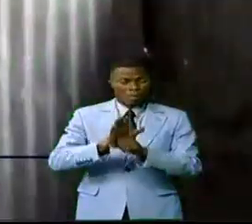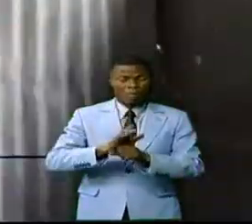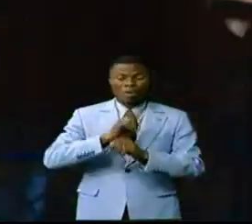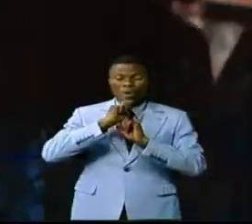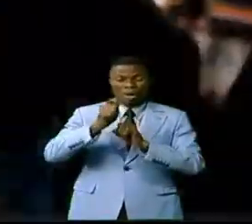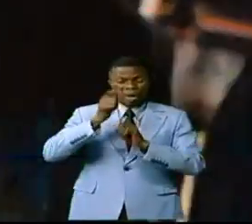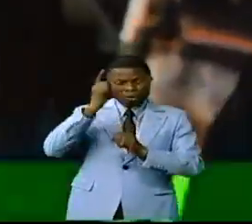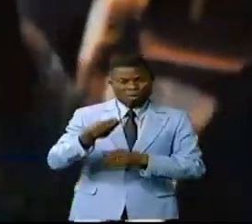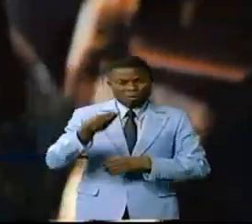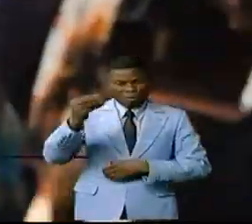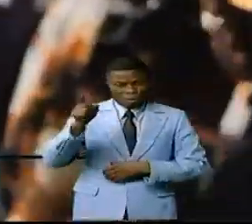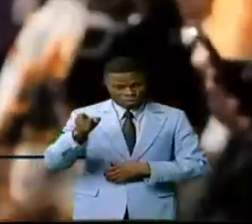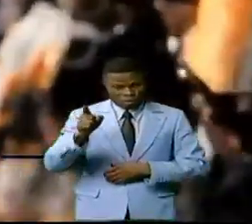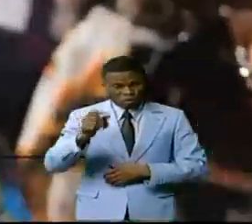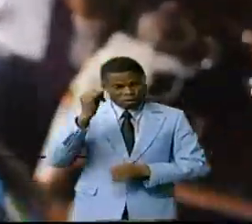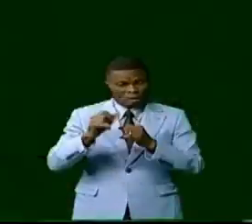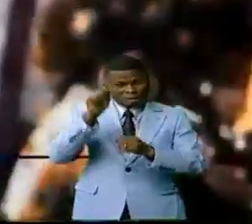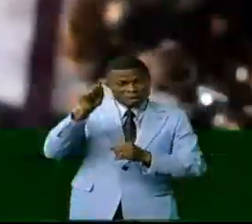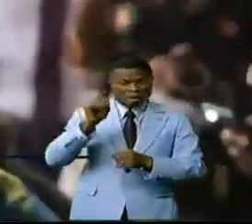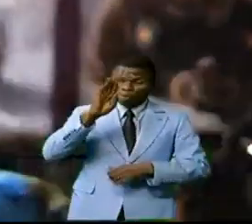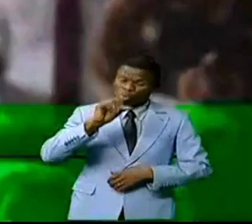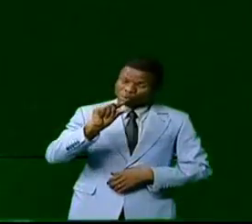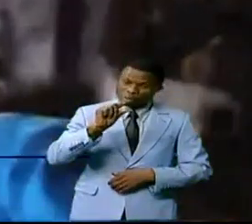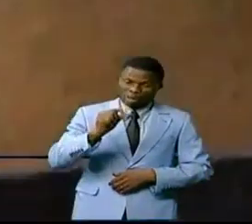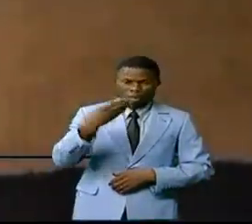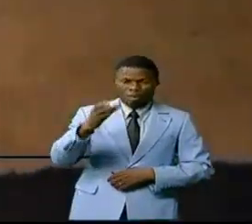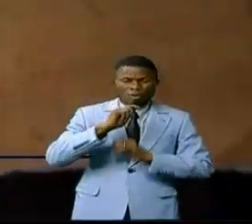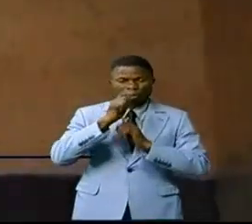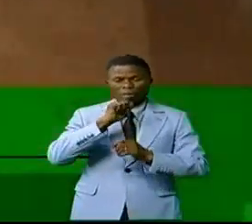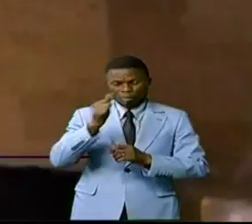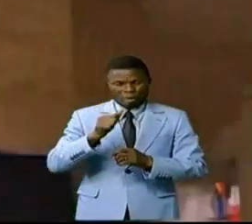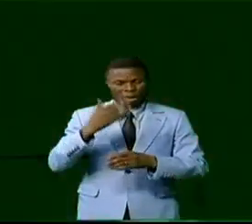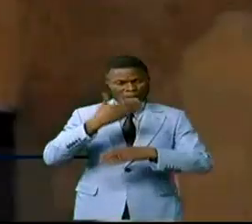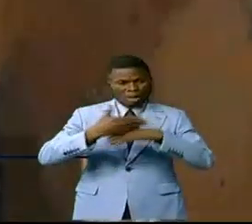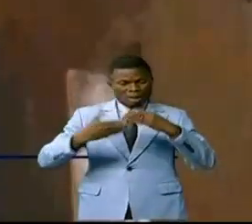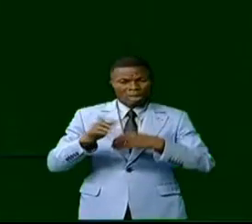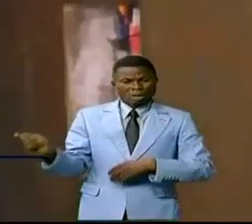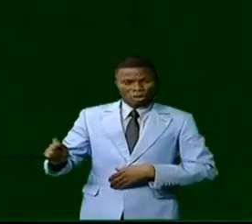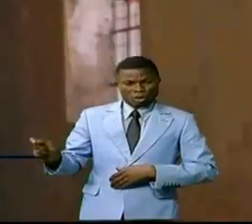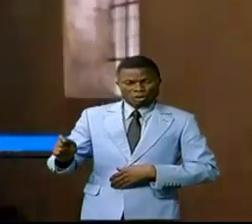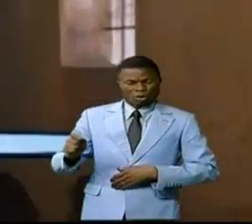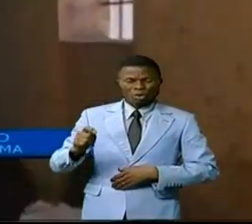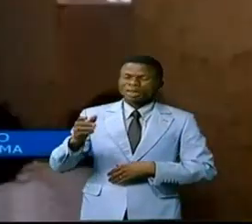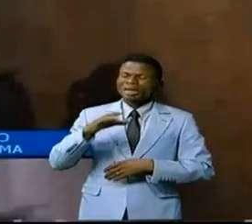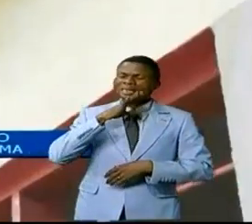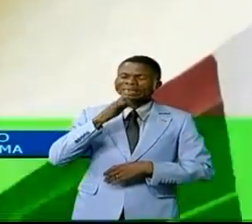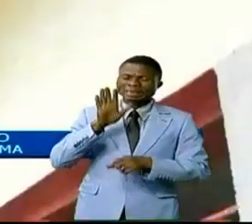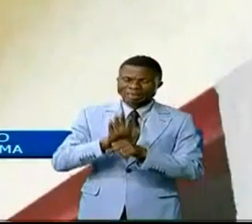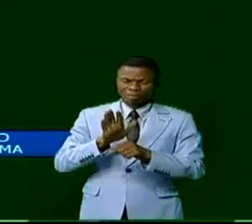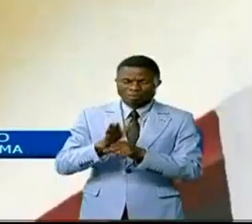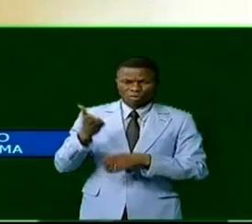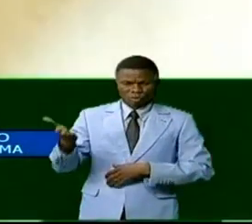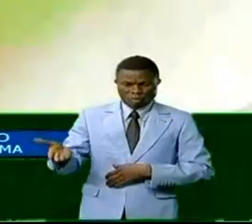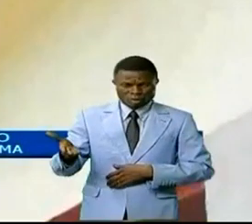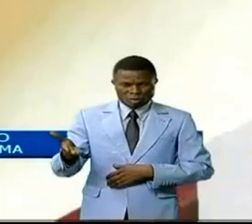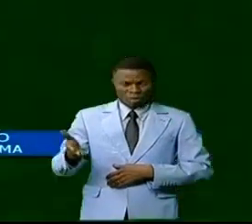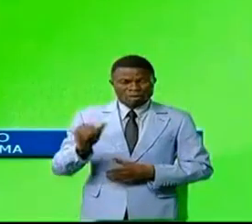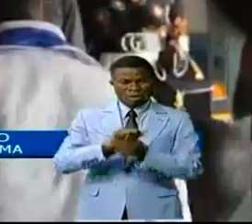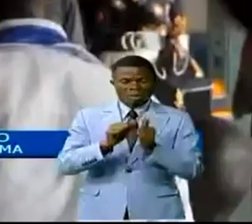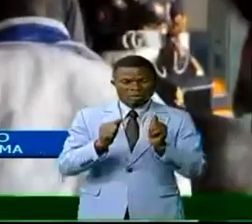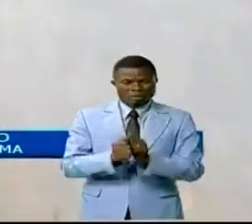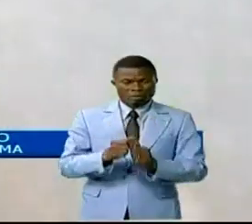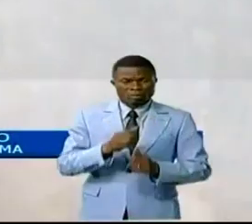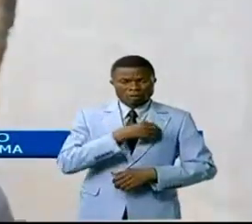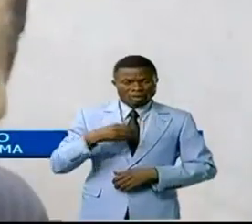s'est achevée par la visite des salles de classe et des installations sanitaires qui est dans un état de délabrément avancé. Question pour